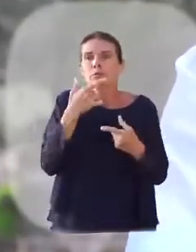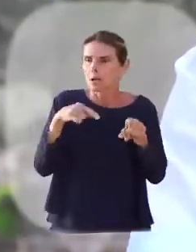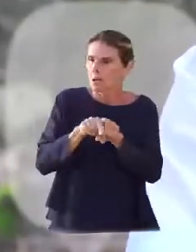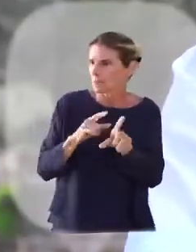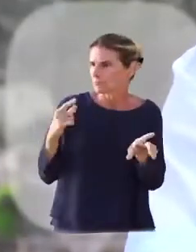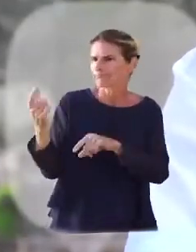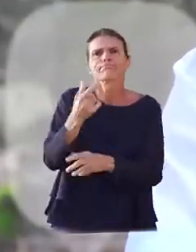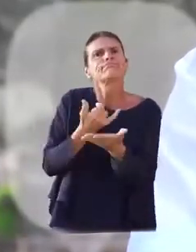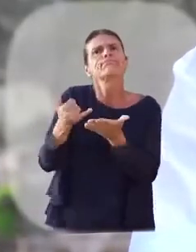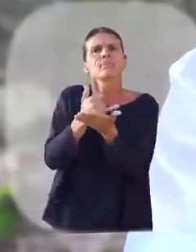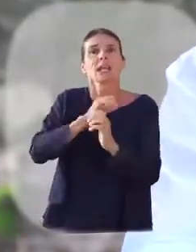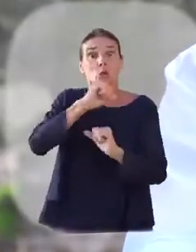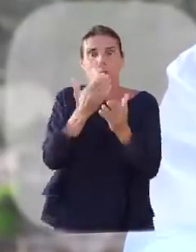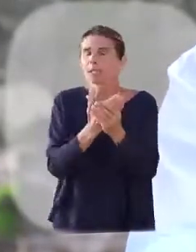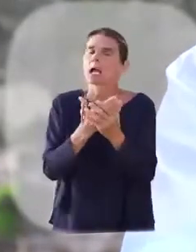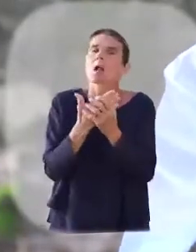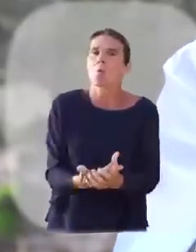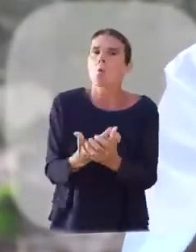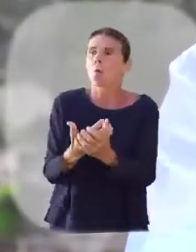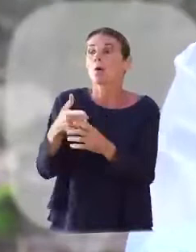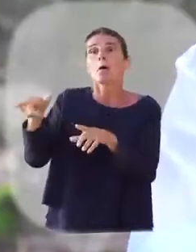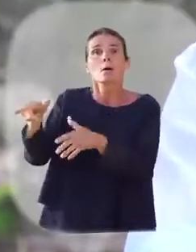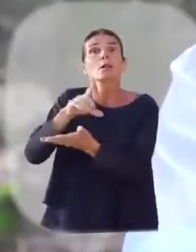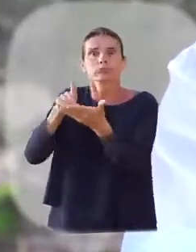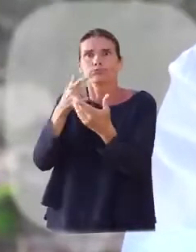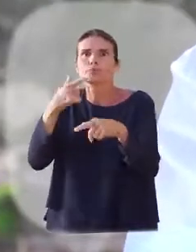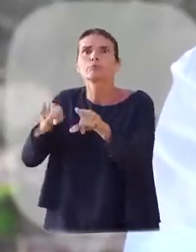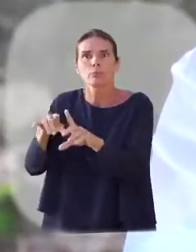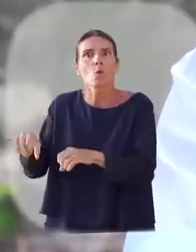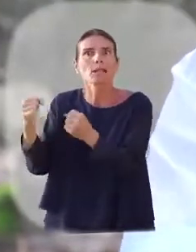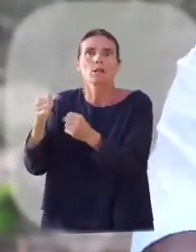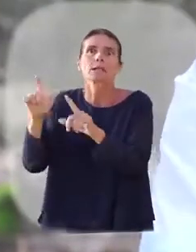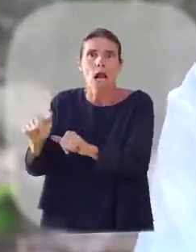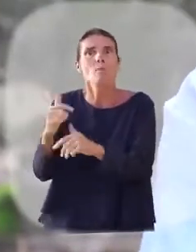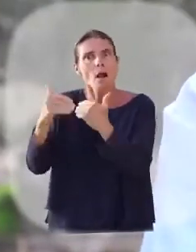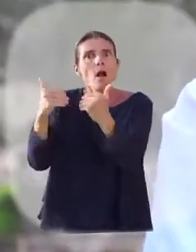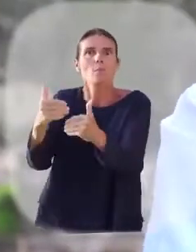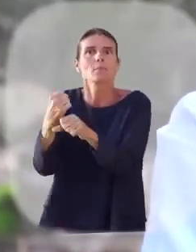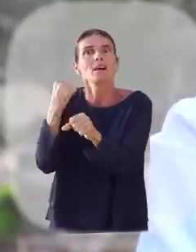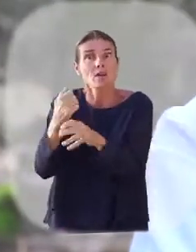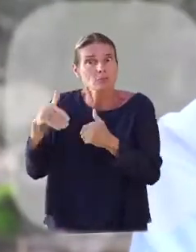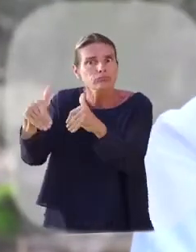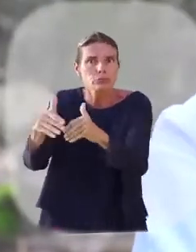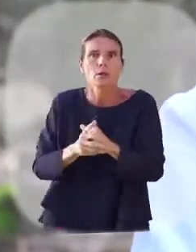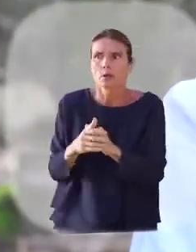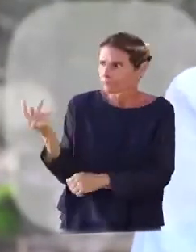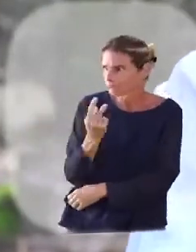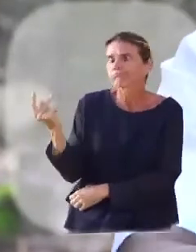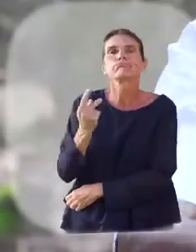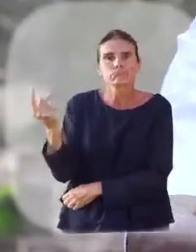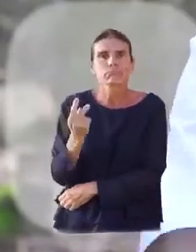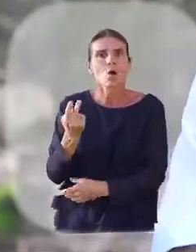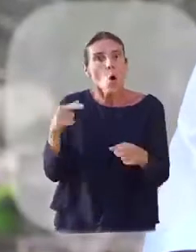collectivités de l'archipel de ce dossier qui ne relève pas pour autant de sa compétence. Nous engageons par ailleurs des